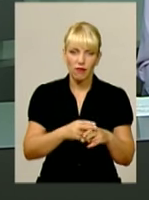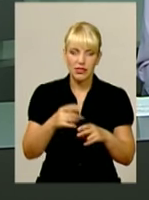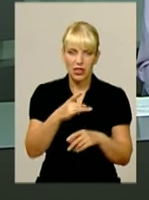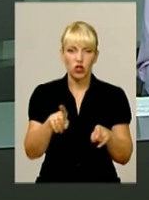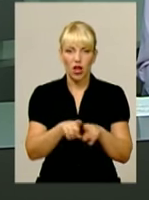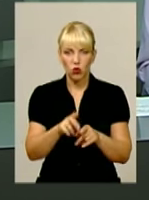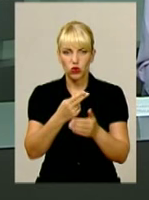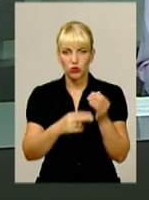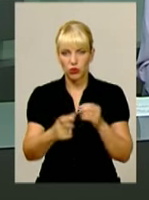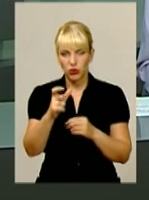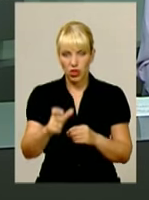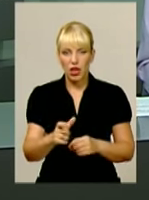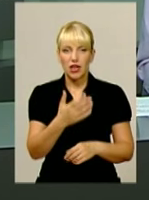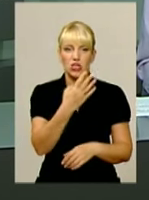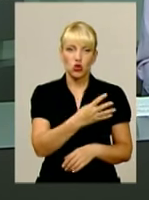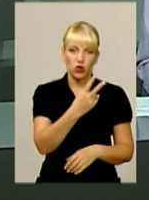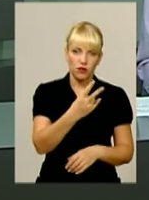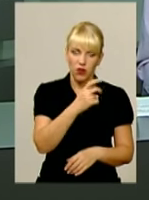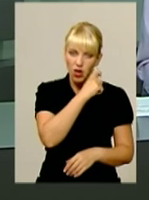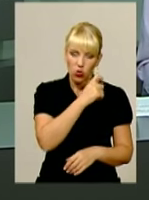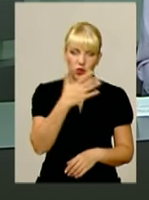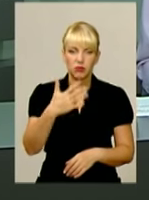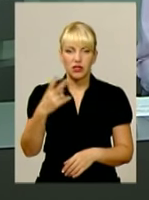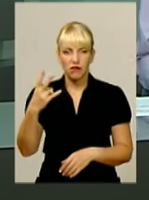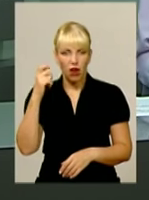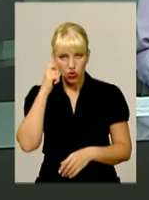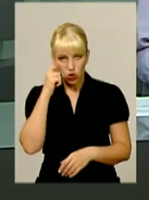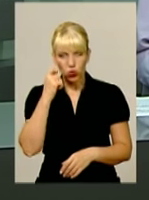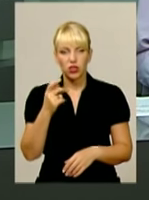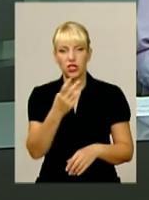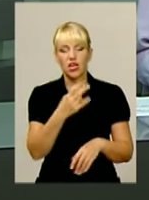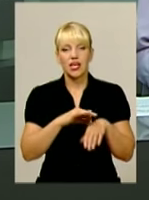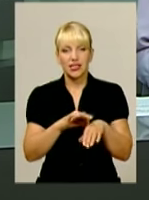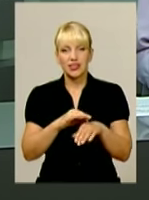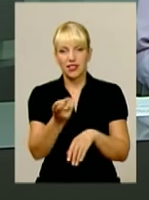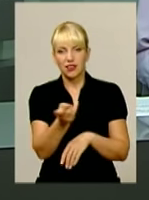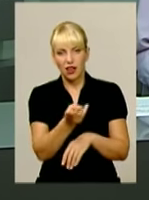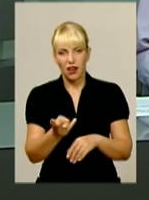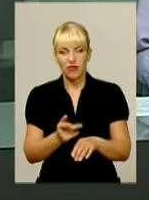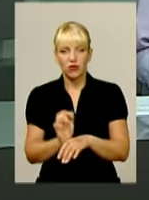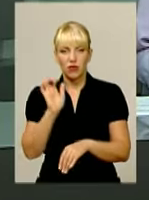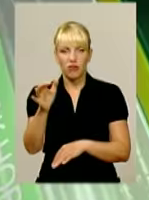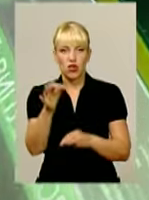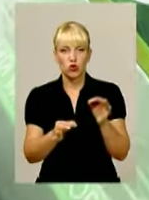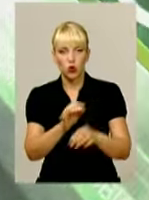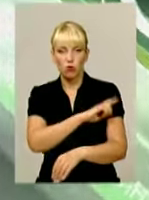тіла 42-річного та 52-річного чоловіків направили на судову медичну експертизу.